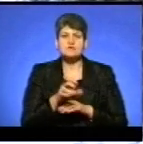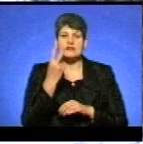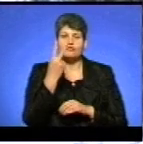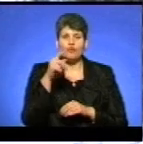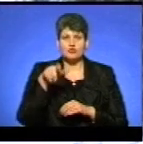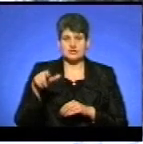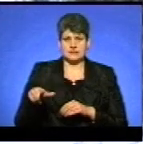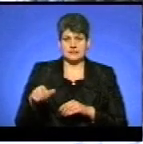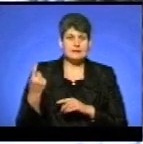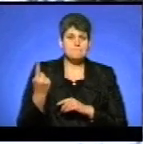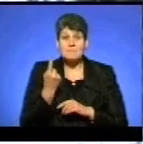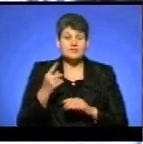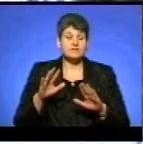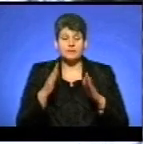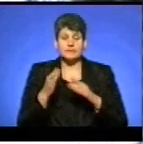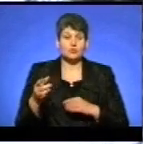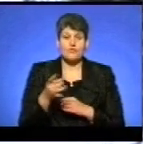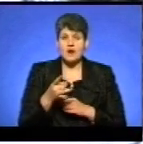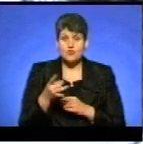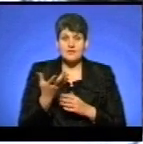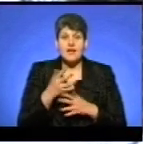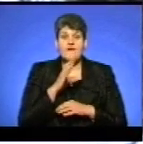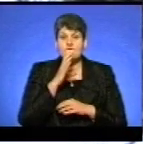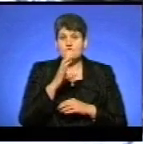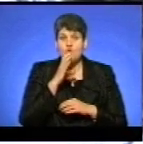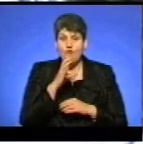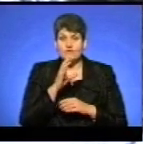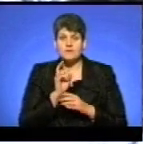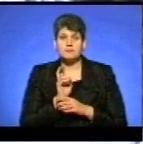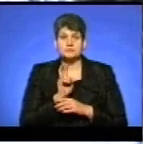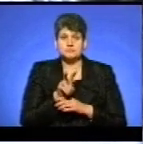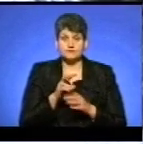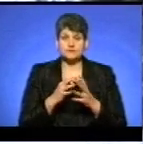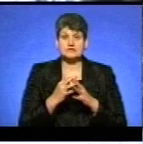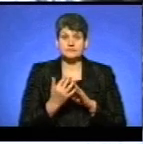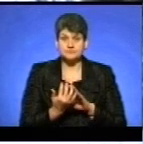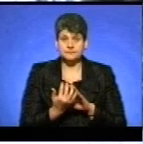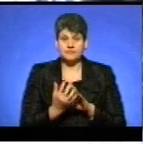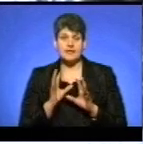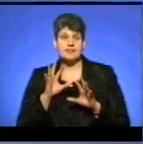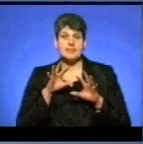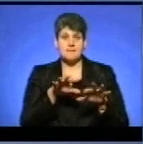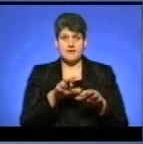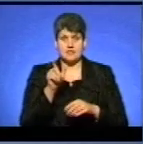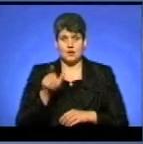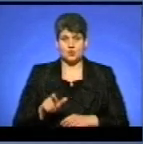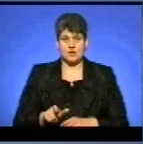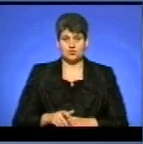перший випадок в нас в районі, де вовк зайшов в населений пункт і напав на людину.